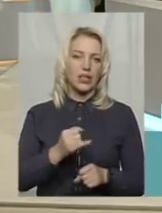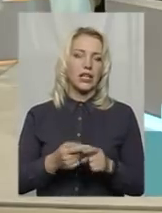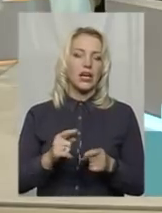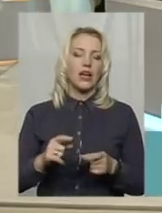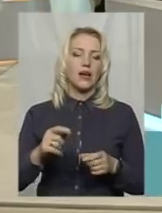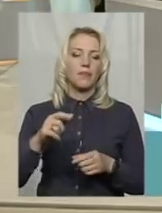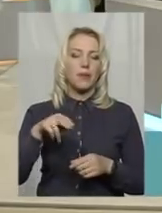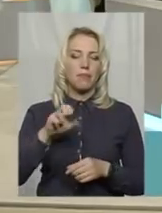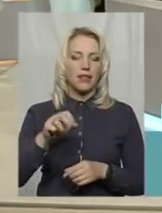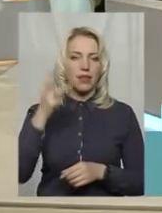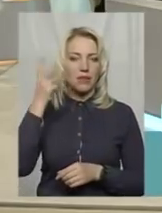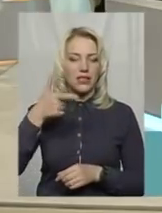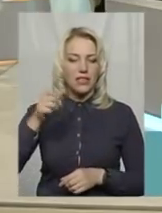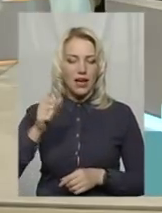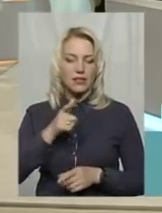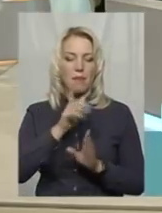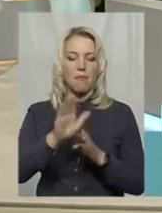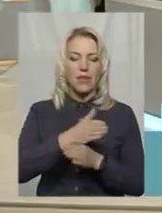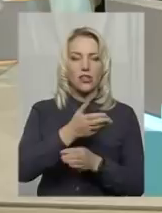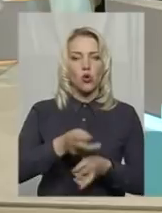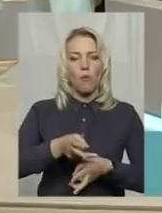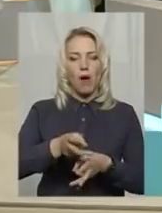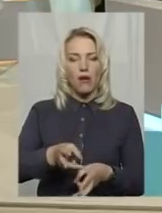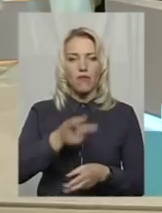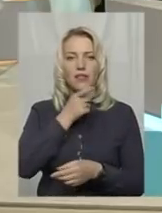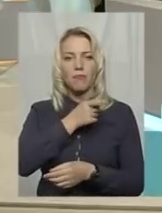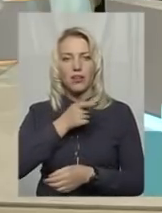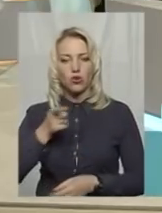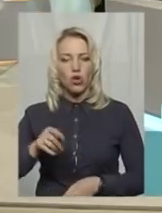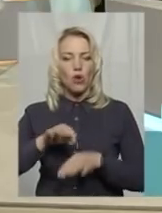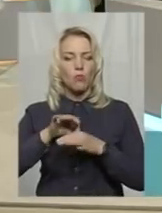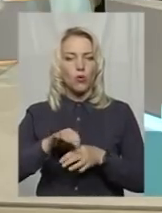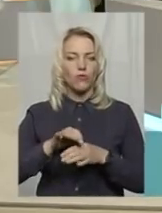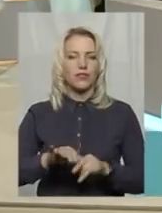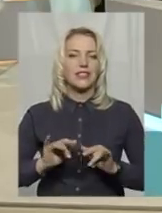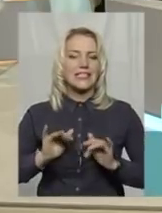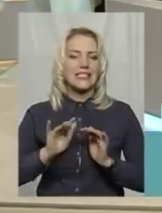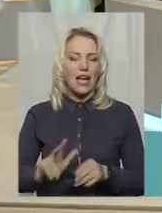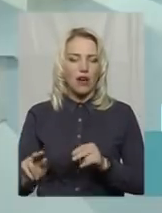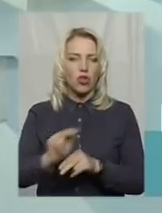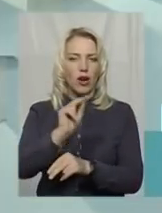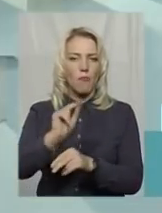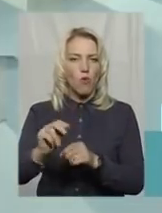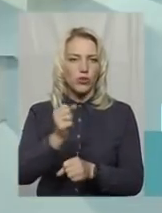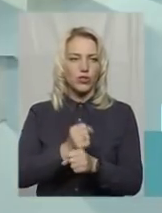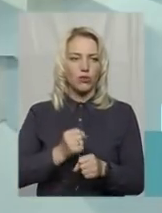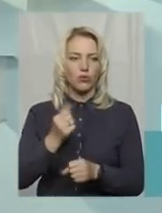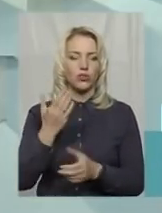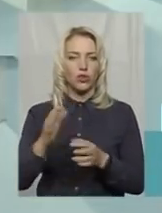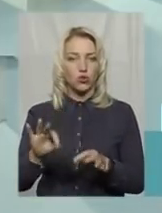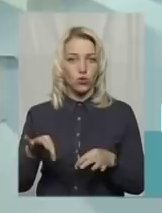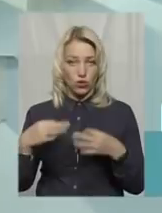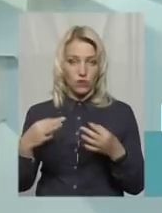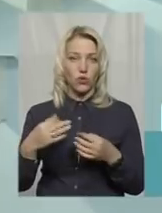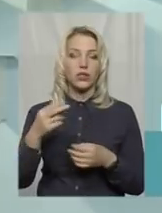в міжопалювальний період провів цілий ряд заходів, цілий ремонтних робіт. Якщо дозволити, я би хотів